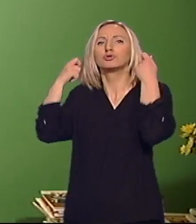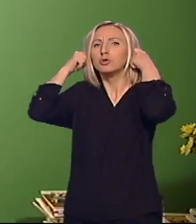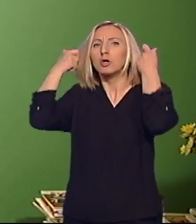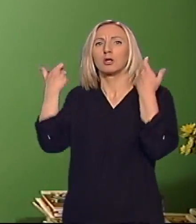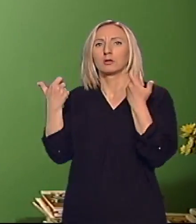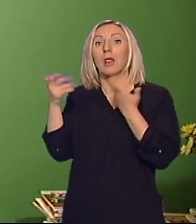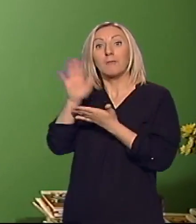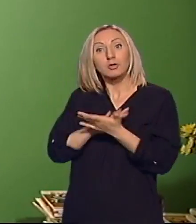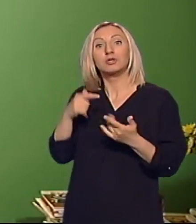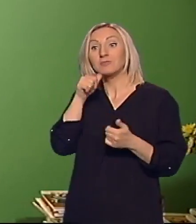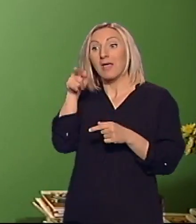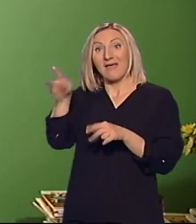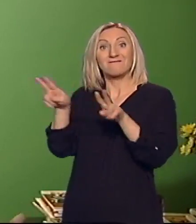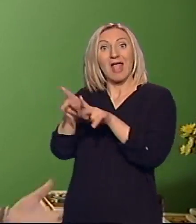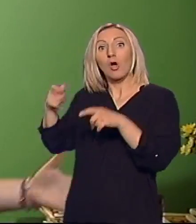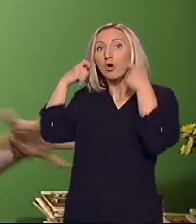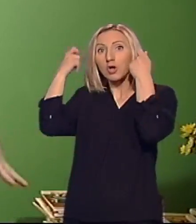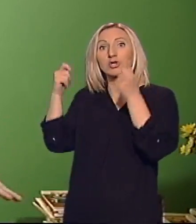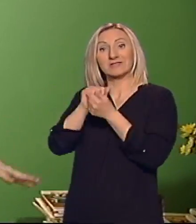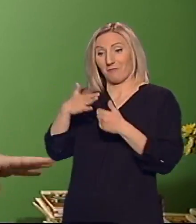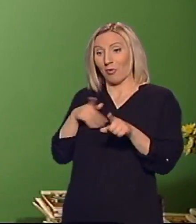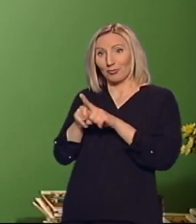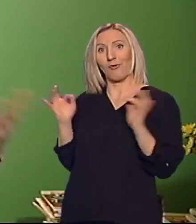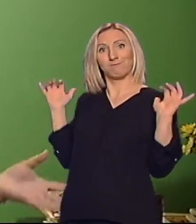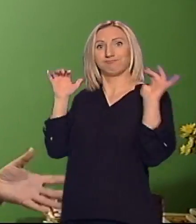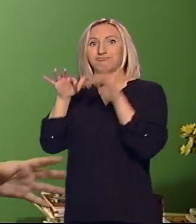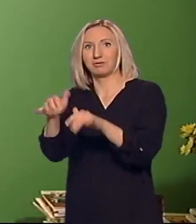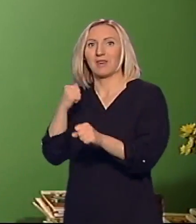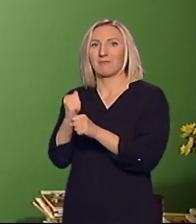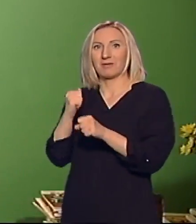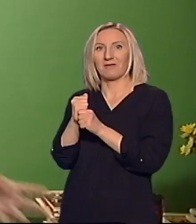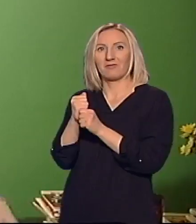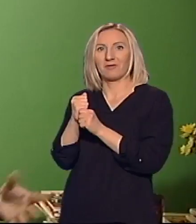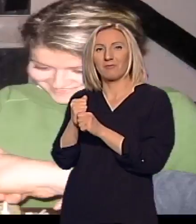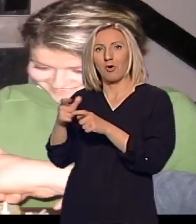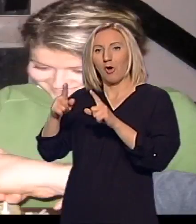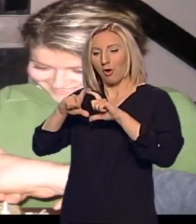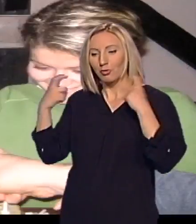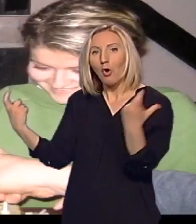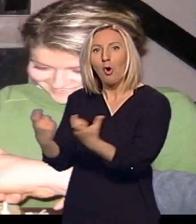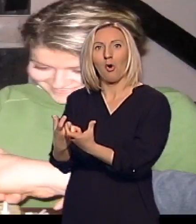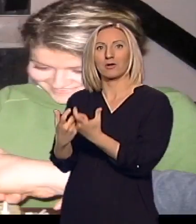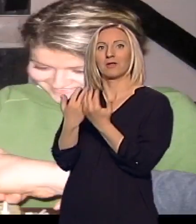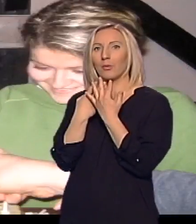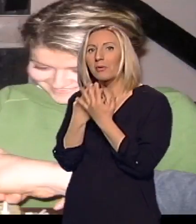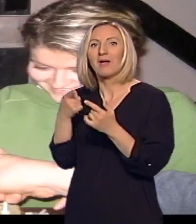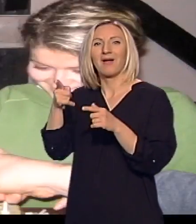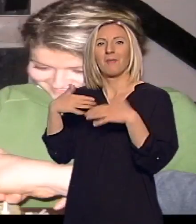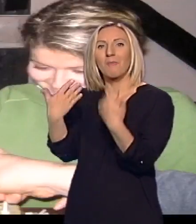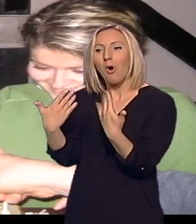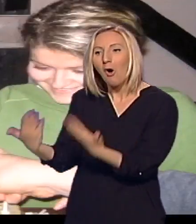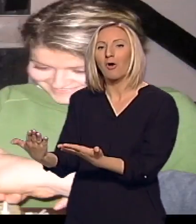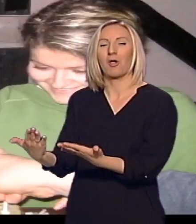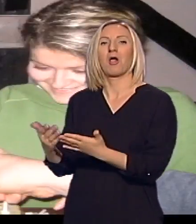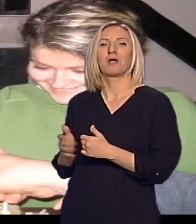Krenuli smo čak da slavimo i Veljkov rođendan. Tako što su svi moji drugari dođu, onda mi naprimo tortu, onda njemu da nesu poklon, bude u centru pašnja do te